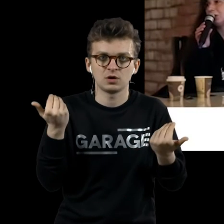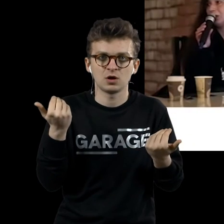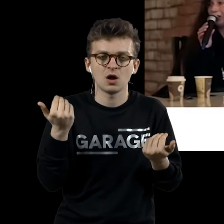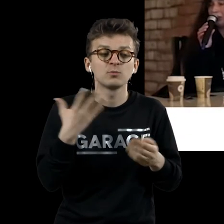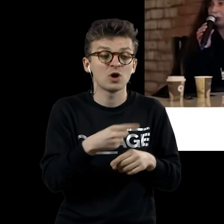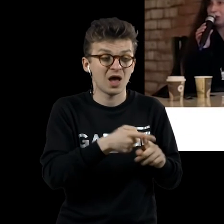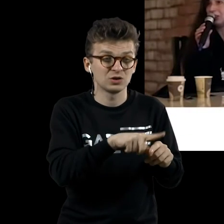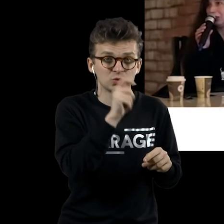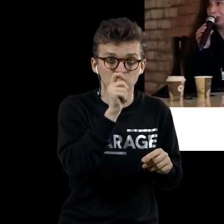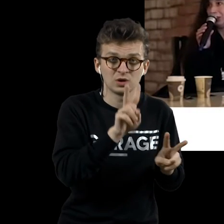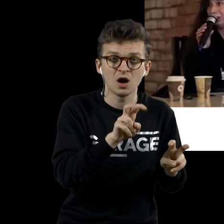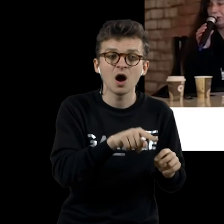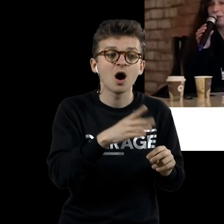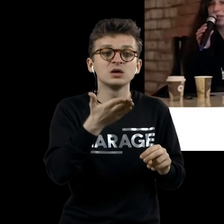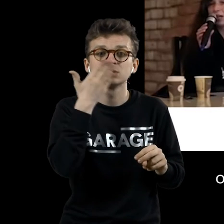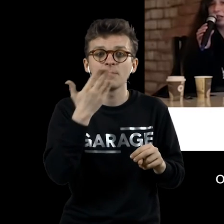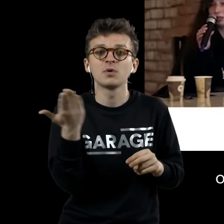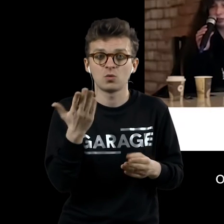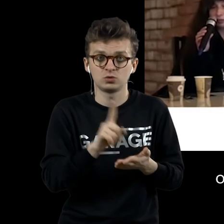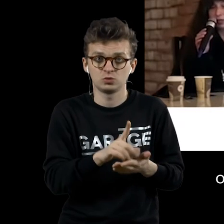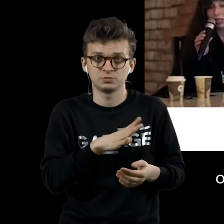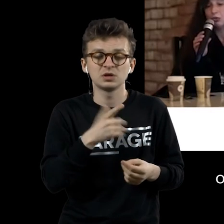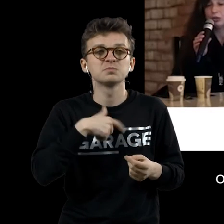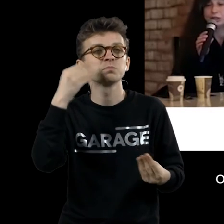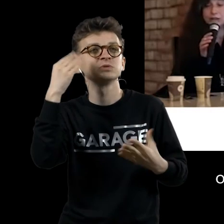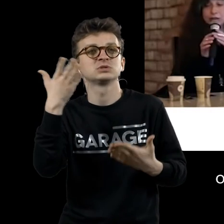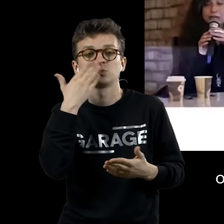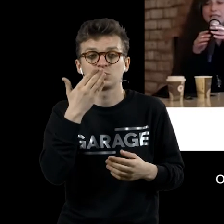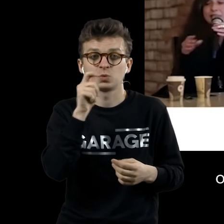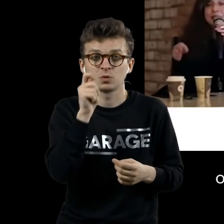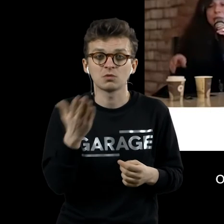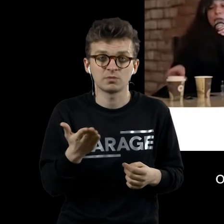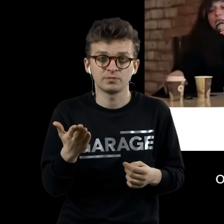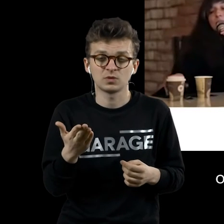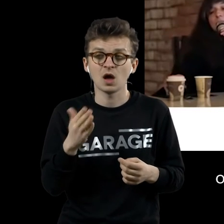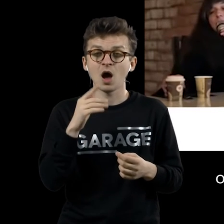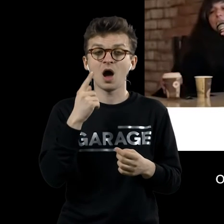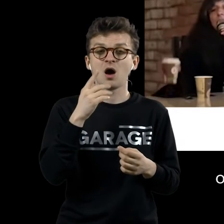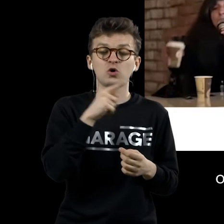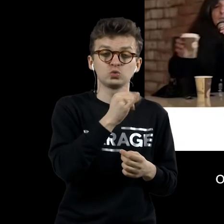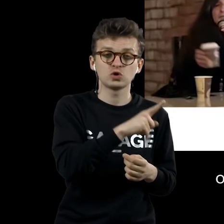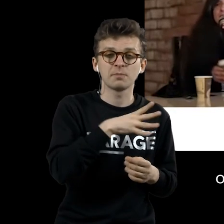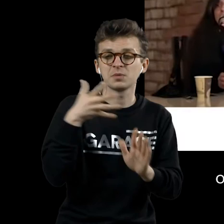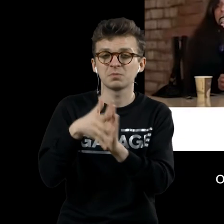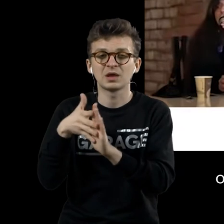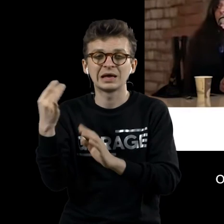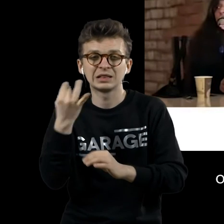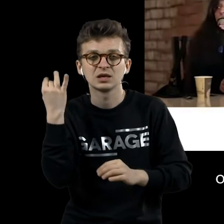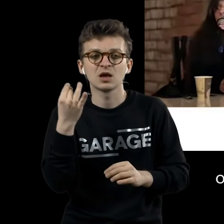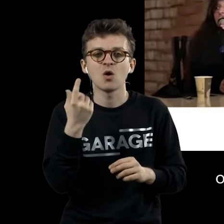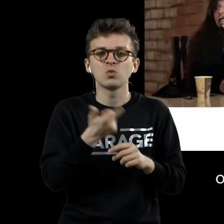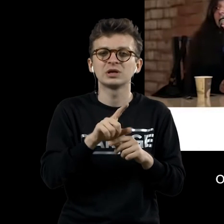такие духи? Как себе представить этот запах? Одно из интересов Дюшана было понятие